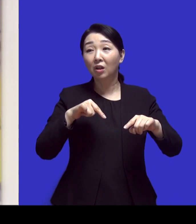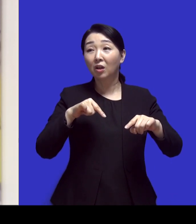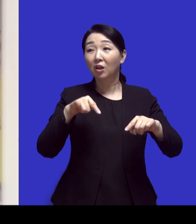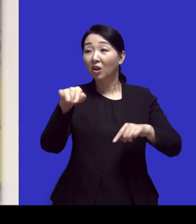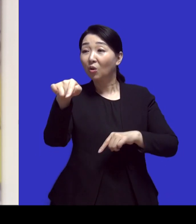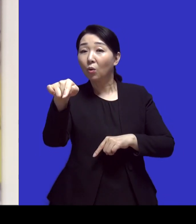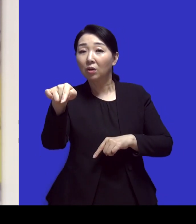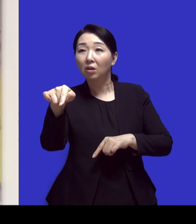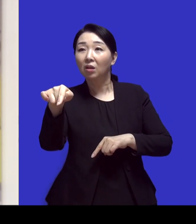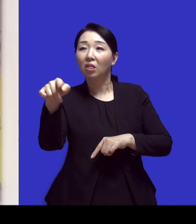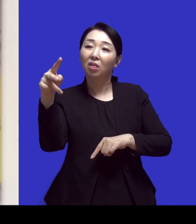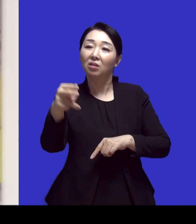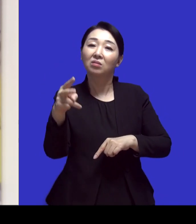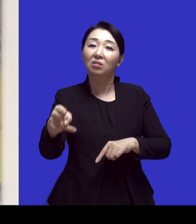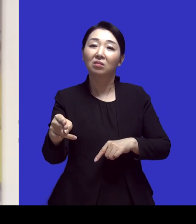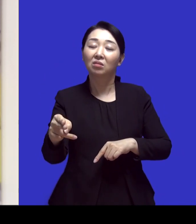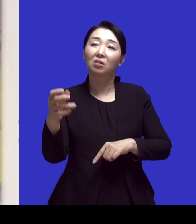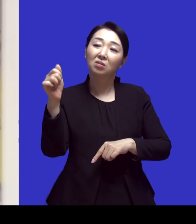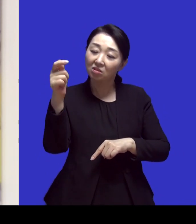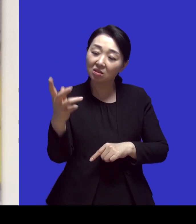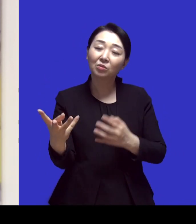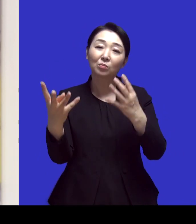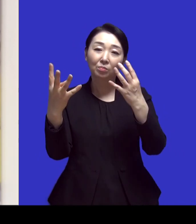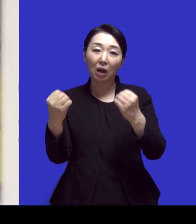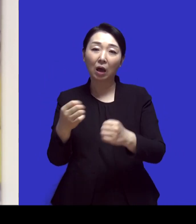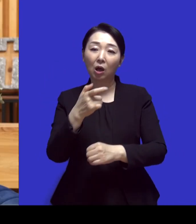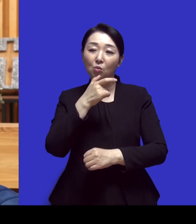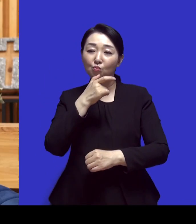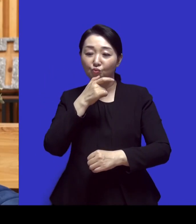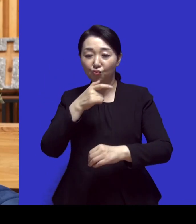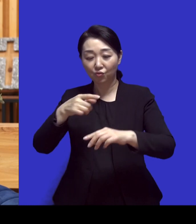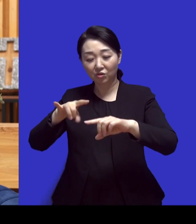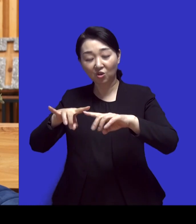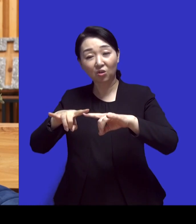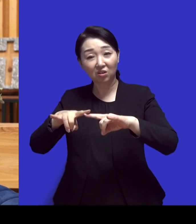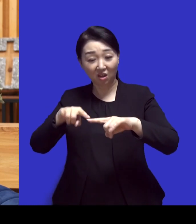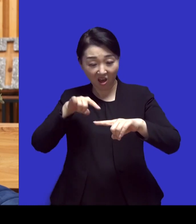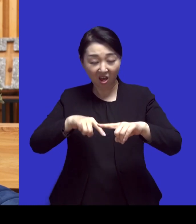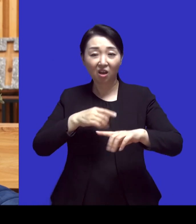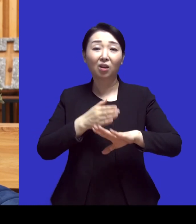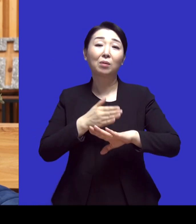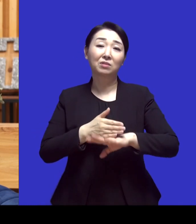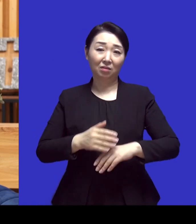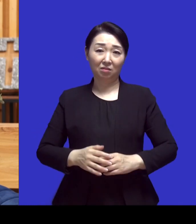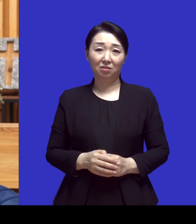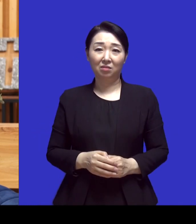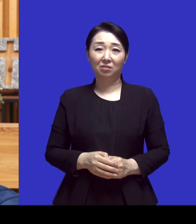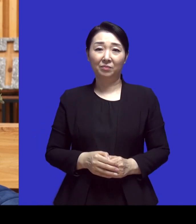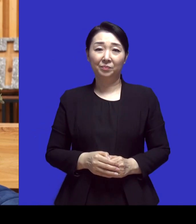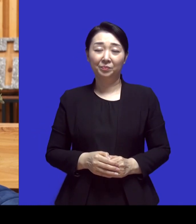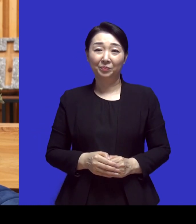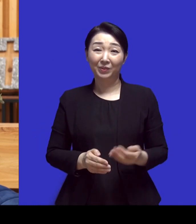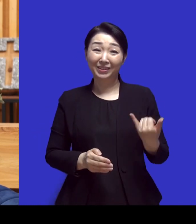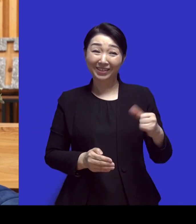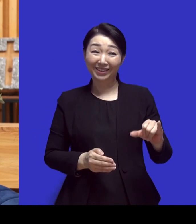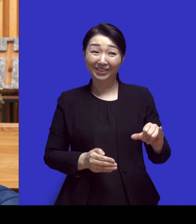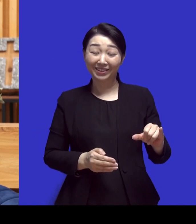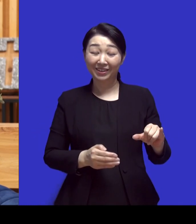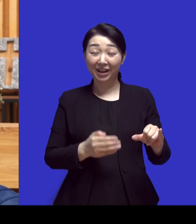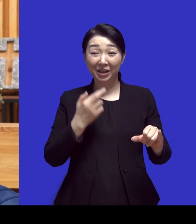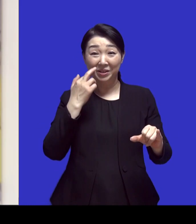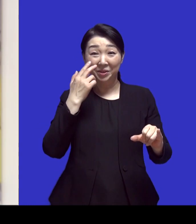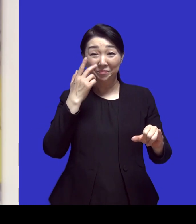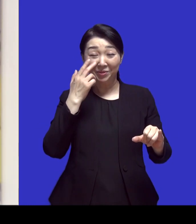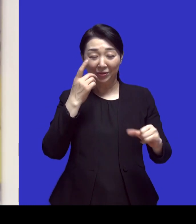수시로 끊어지니까 네 물과 전기가 있는 게 얼마나 감사한 건지 네 그래서 아이들이 이제 미국에 저희가 안식년으로